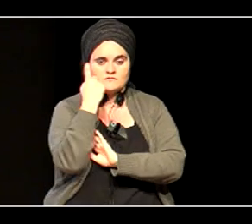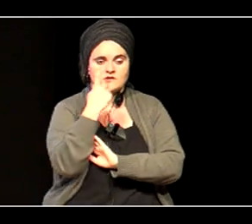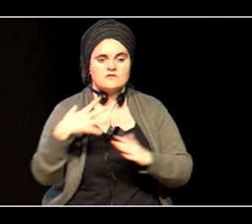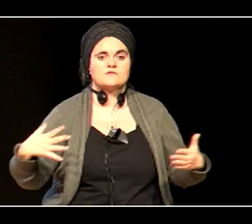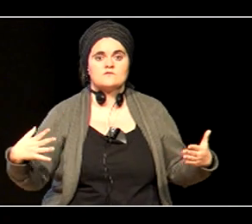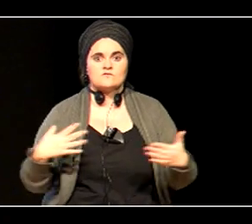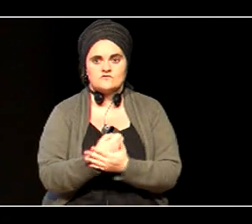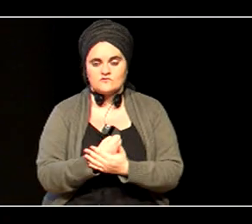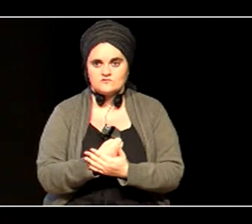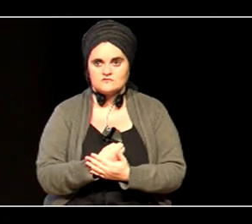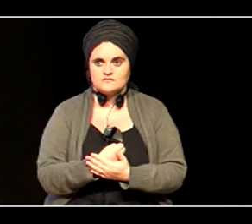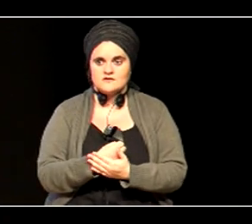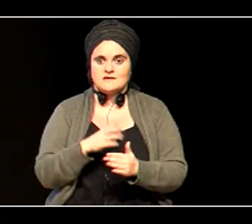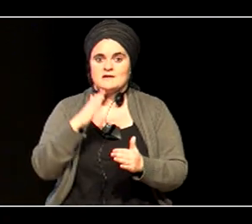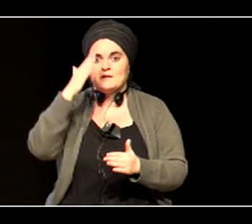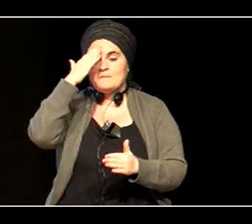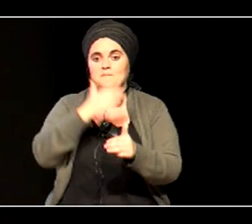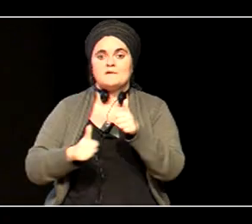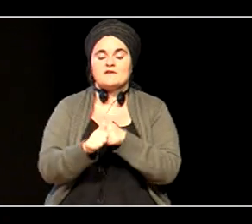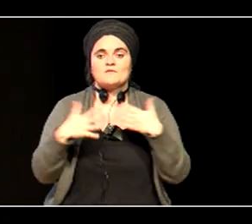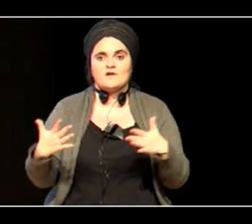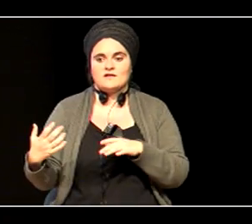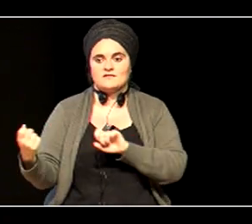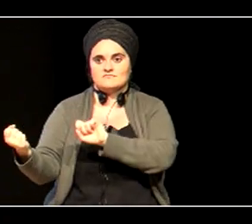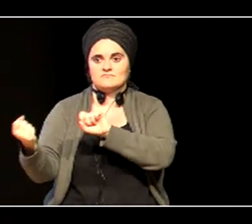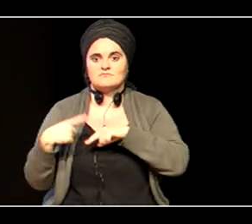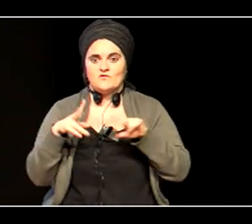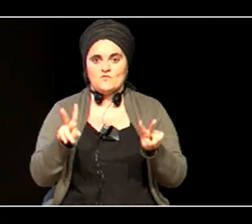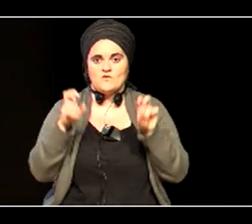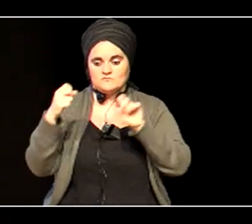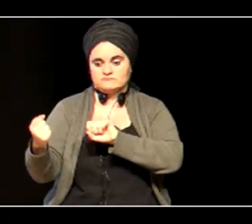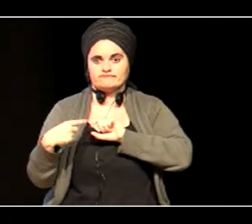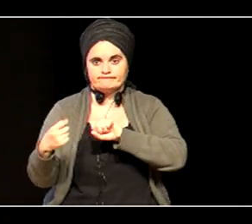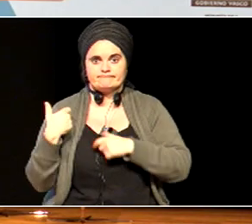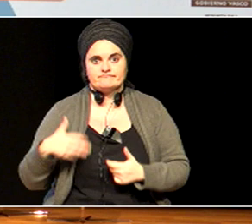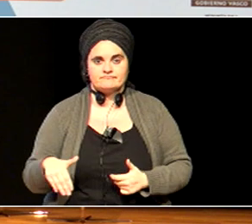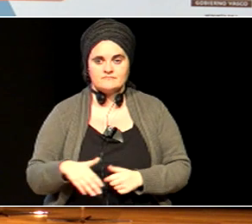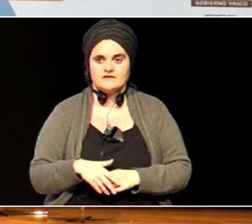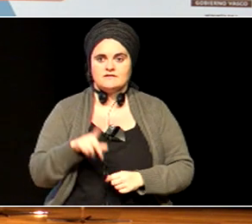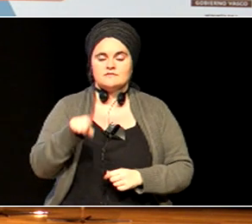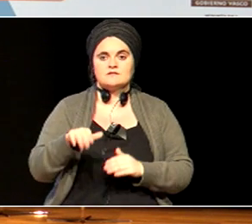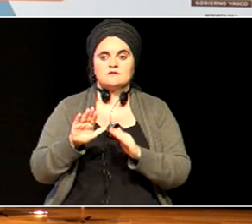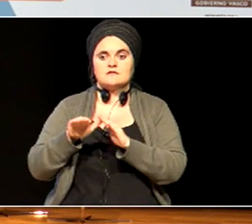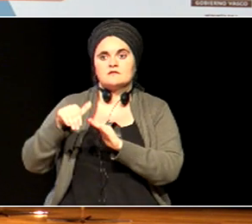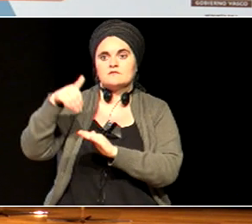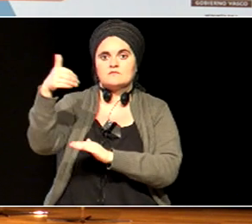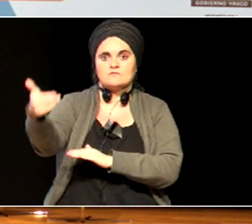ere etorri berriak diren ikasleak eta baita ere jatorri atzerritako